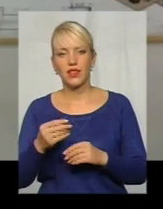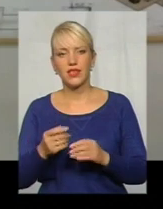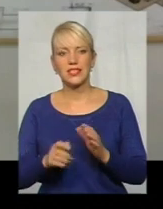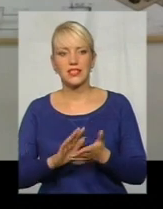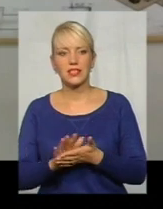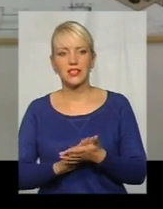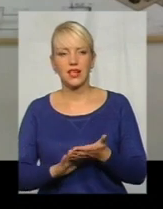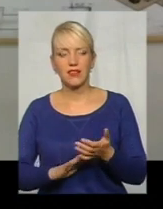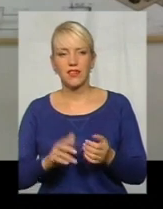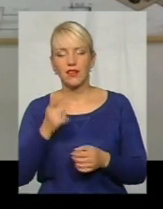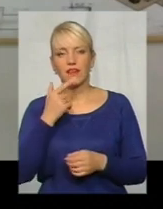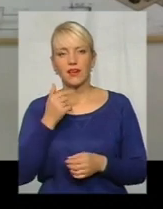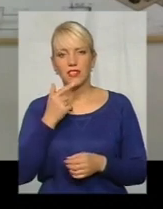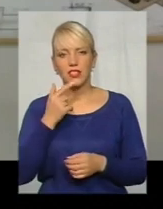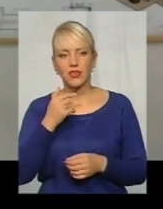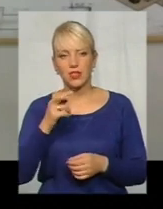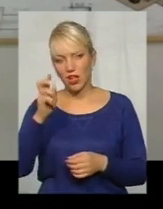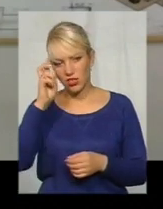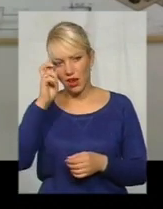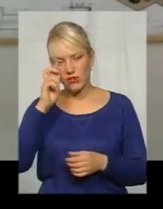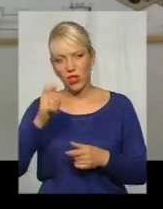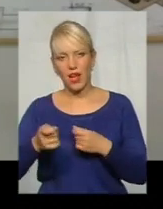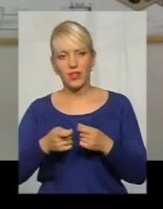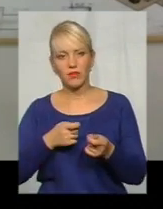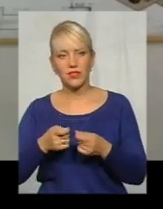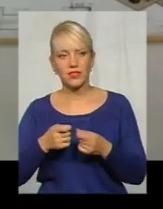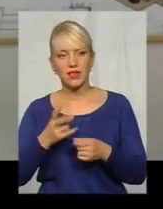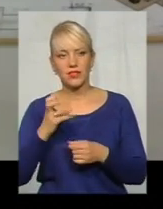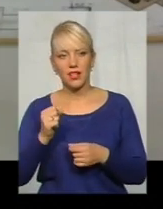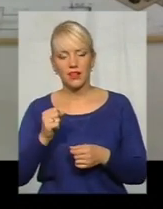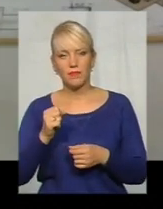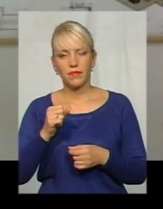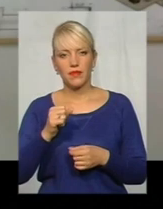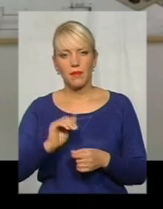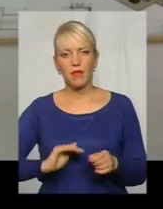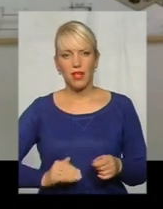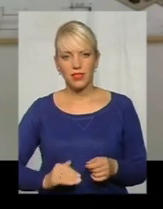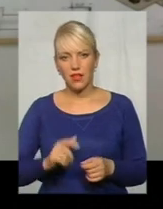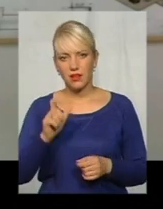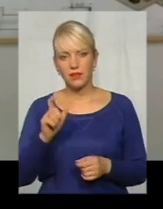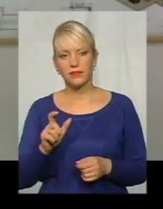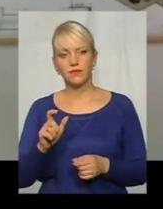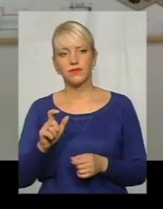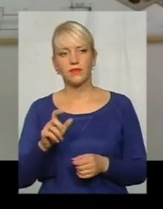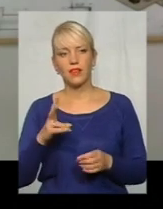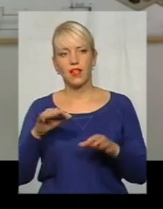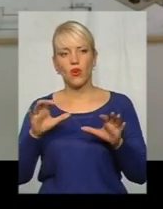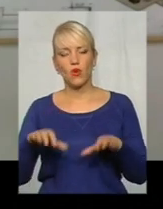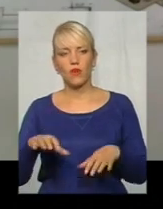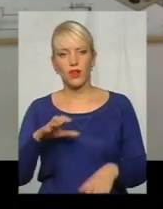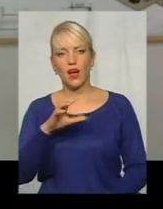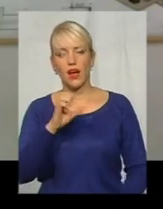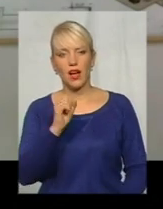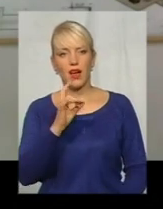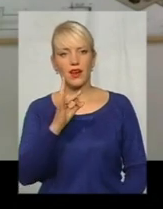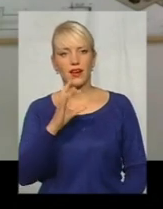на Крацелівську державну адміністрацію, на голову Арсенюка